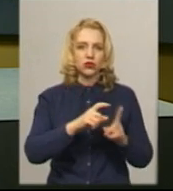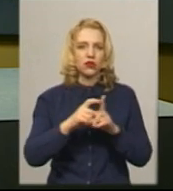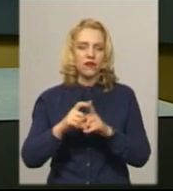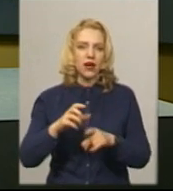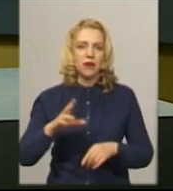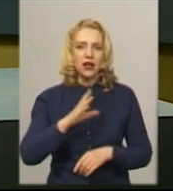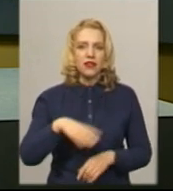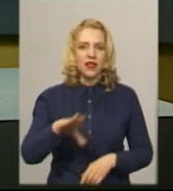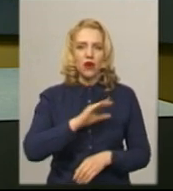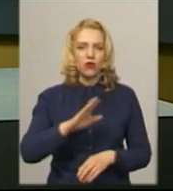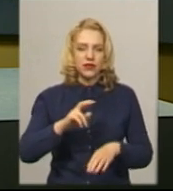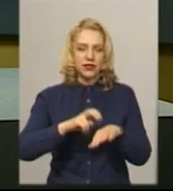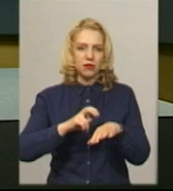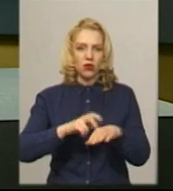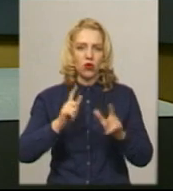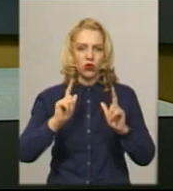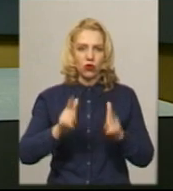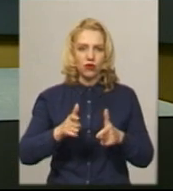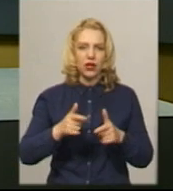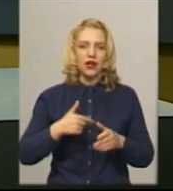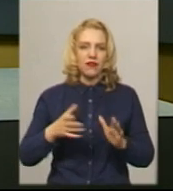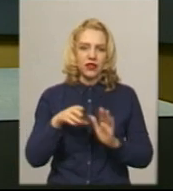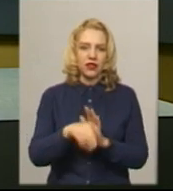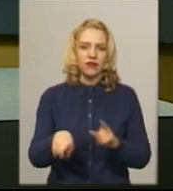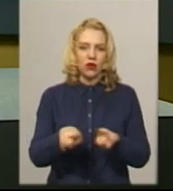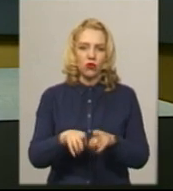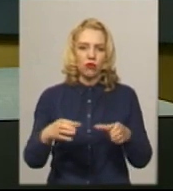не усі медичні працівники готові увійти в таку бригаду.